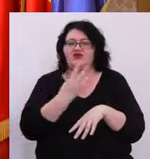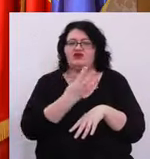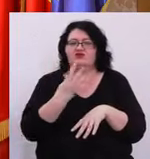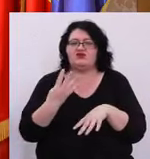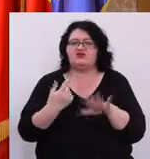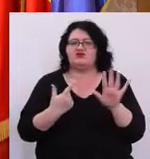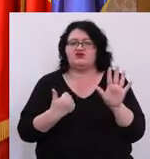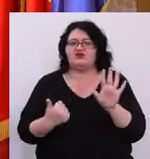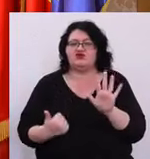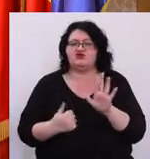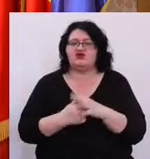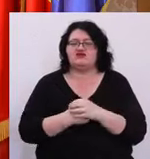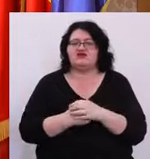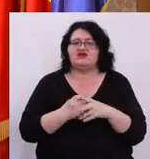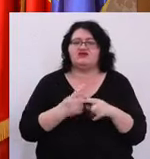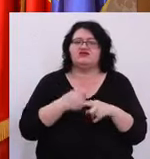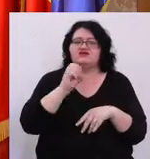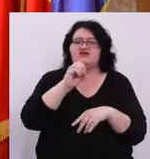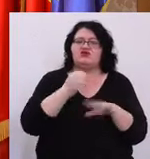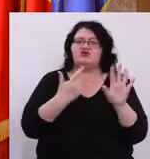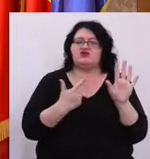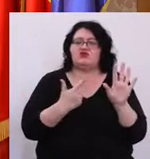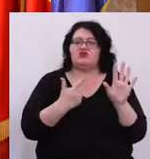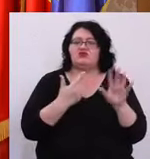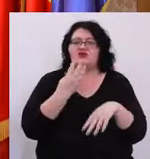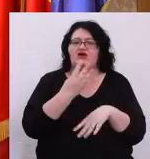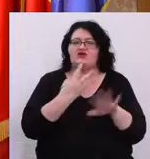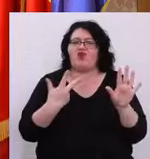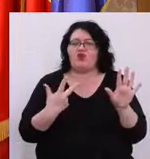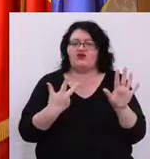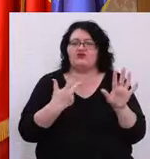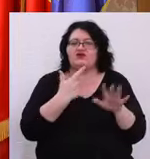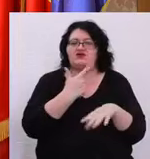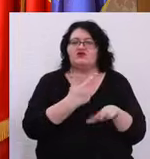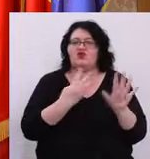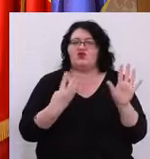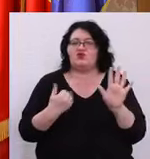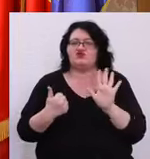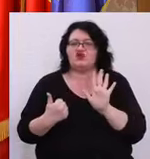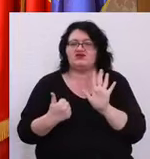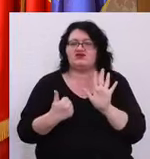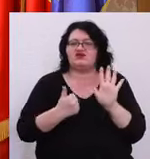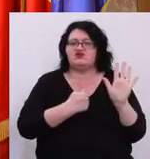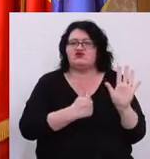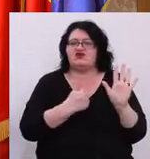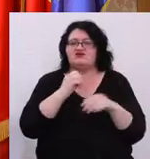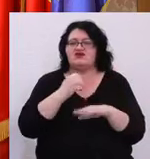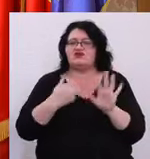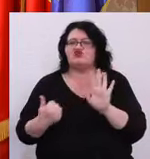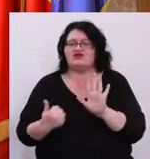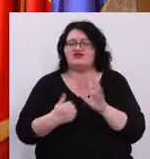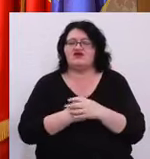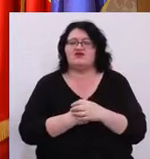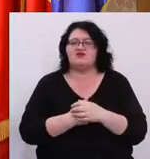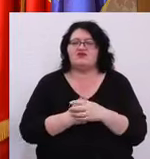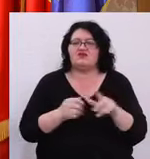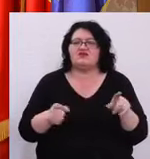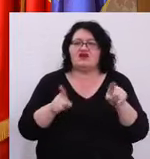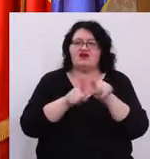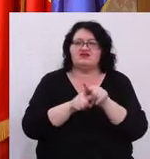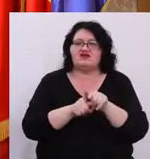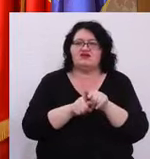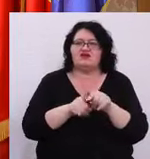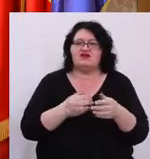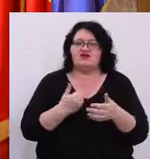476 și 0748 296 606. De asemenea